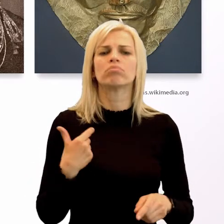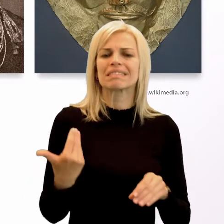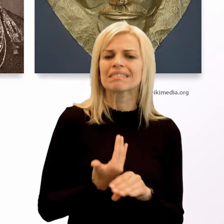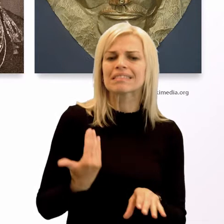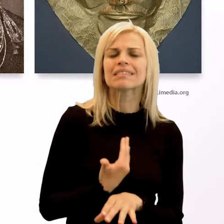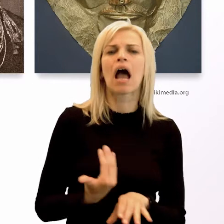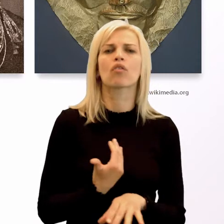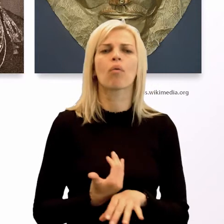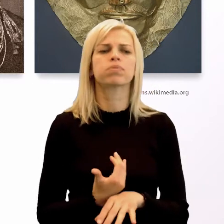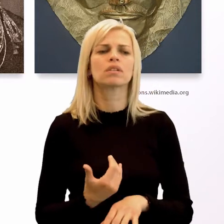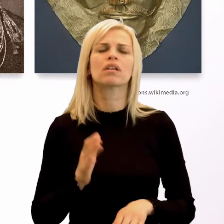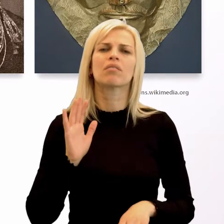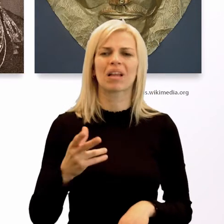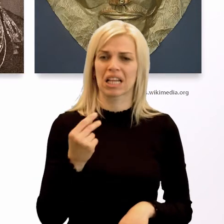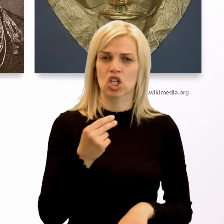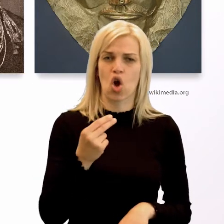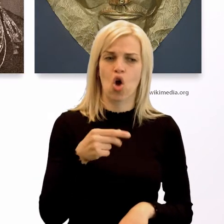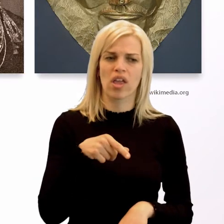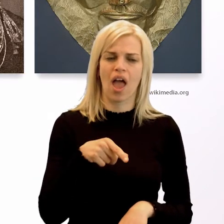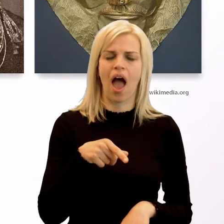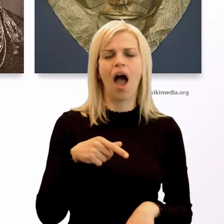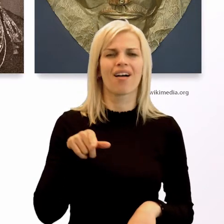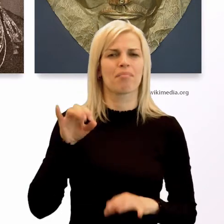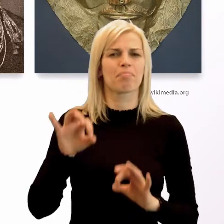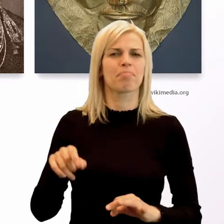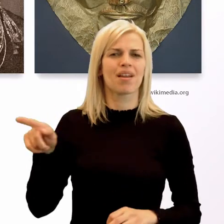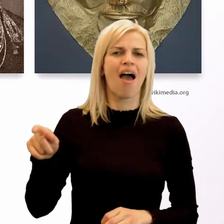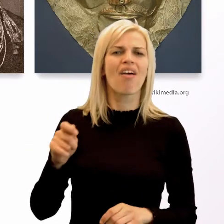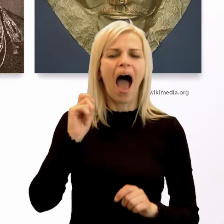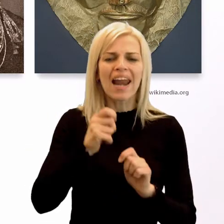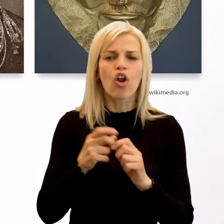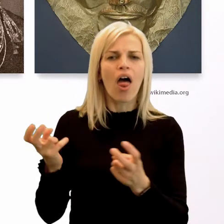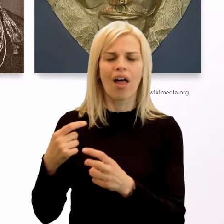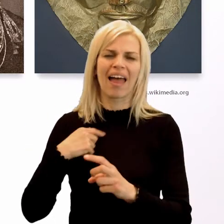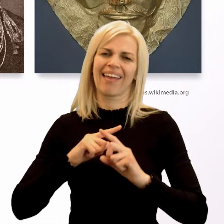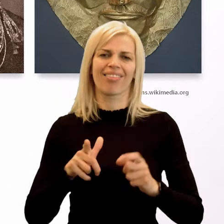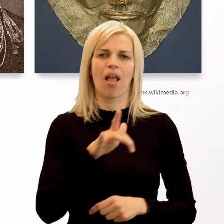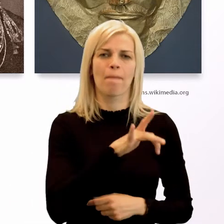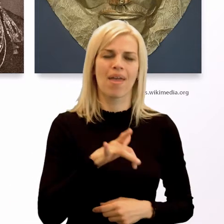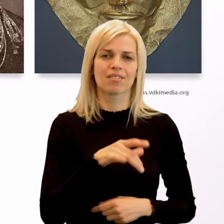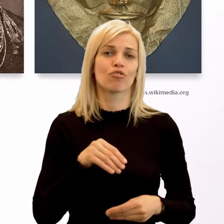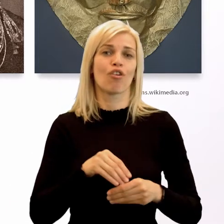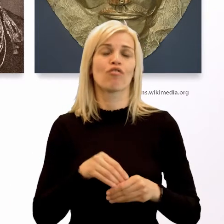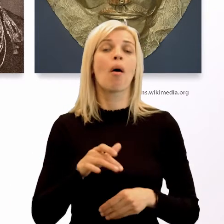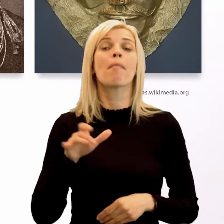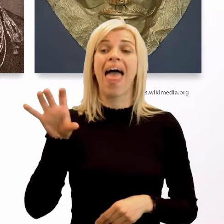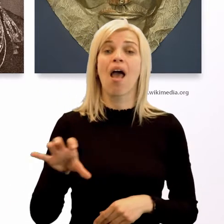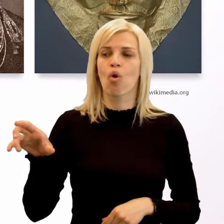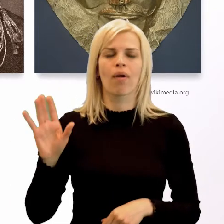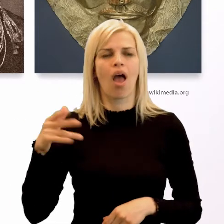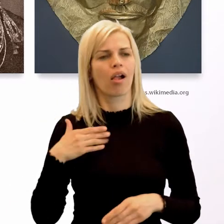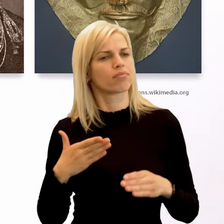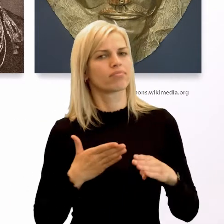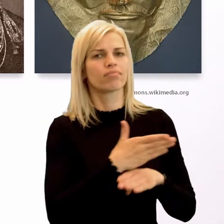hľadať na úplne iné miesto, než ju hľadaľa včiná archeológov. Vybral sa hľadať Troju nie v Európe, ale do Malej